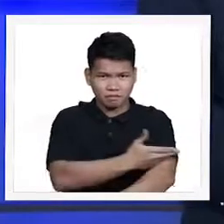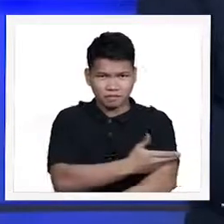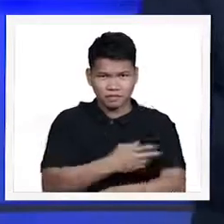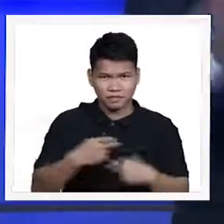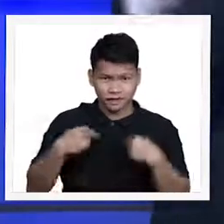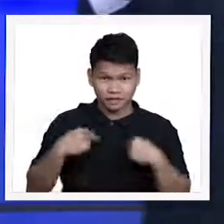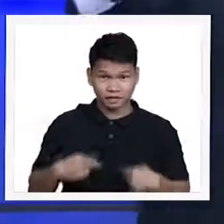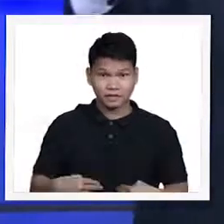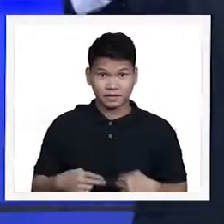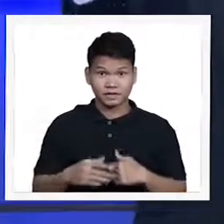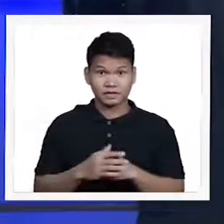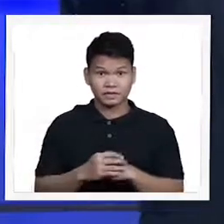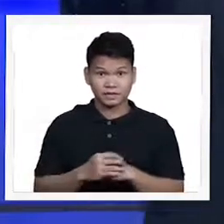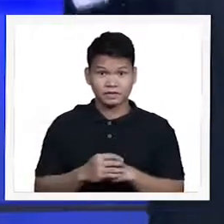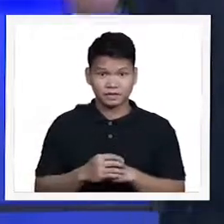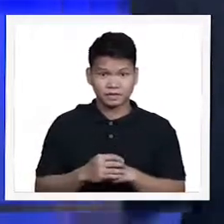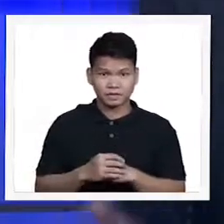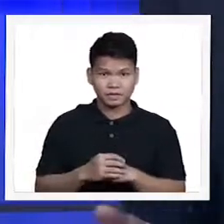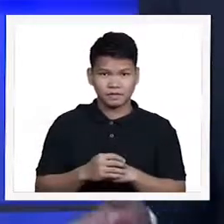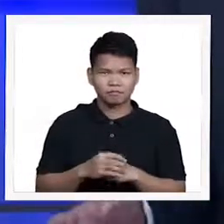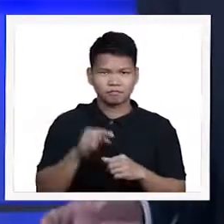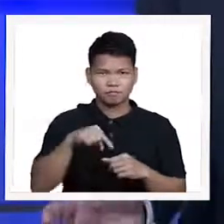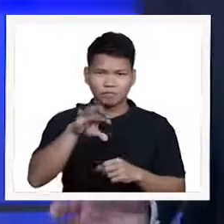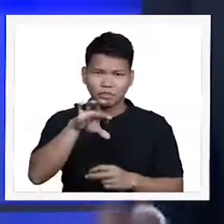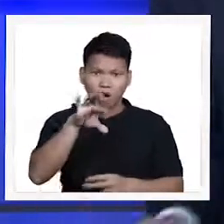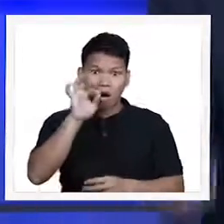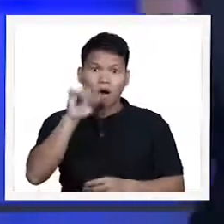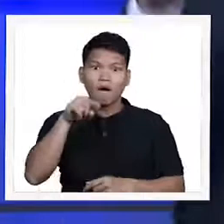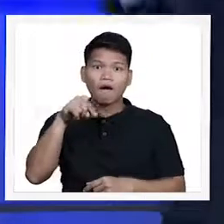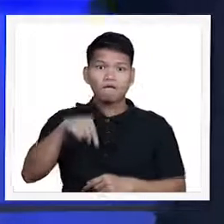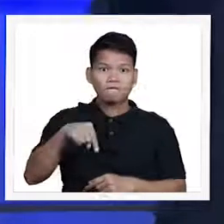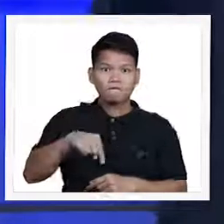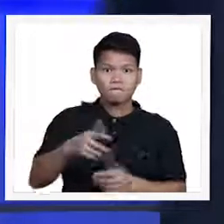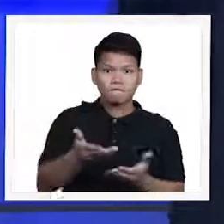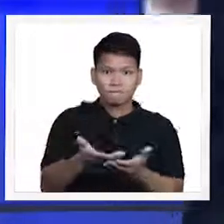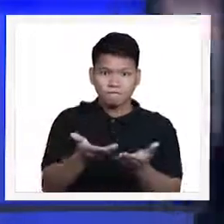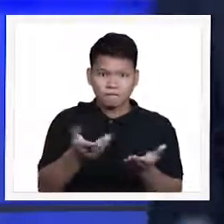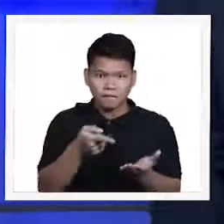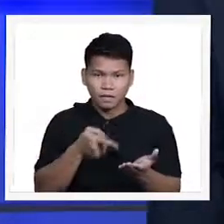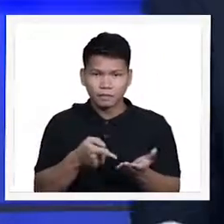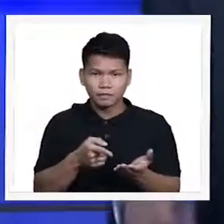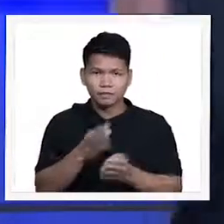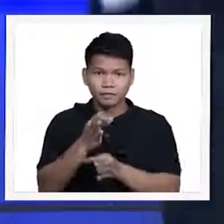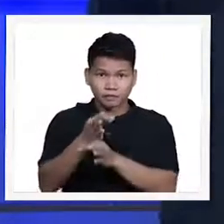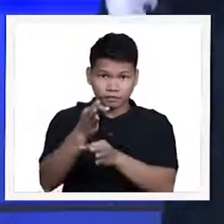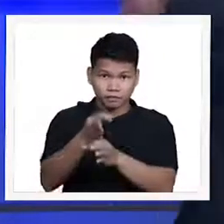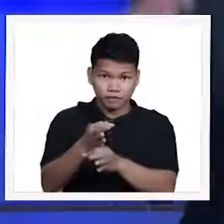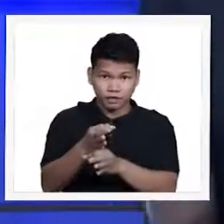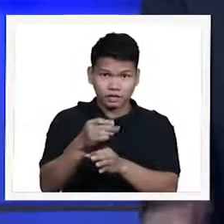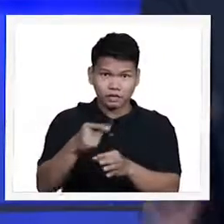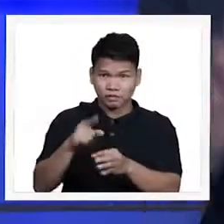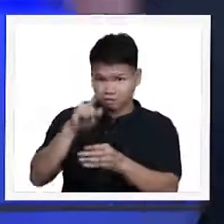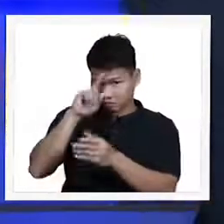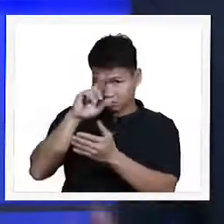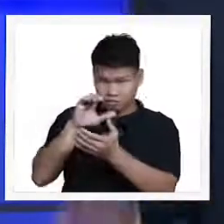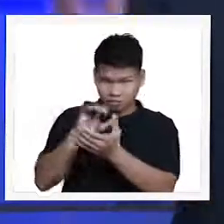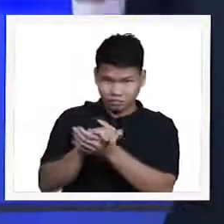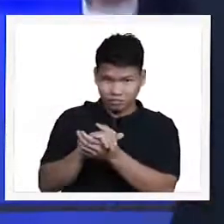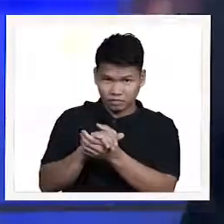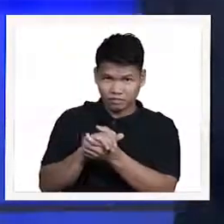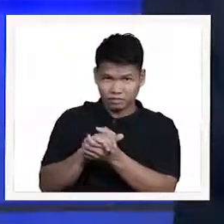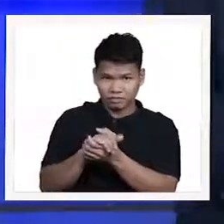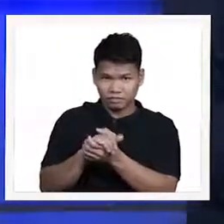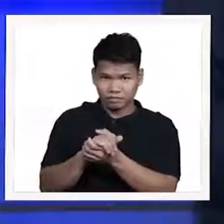Ito po ang kanilang natuklasan na ang isang pananampalataya, isang paniniwala sistema